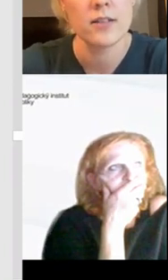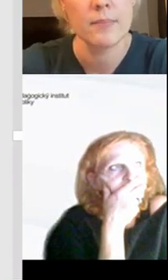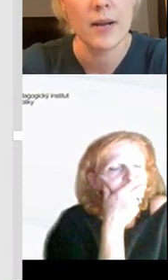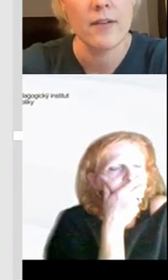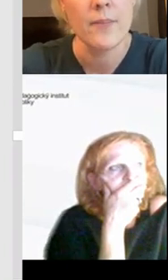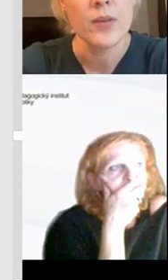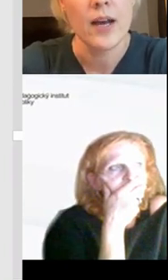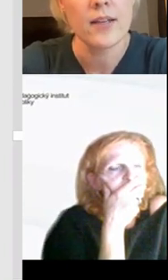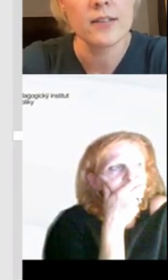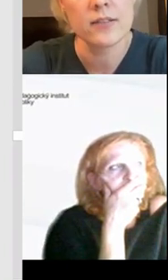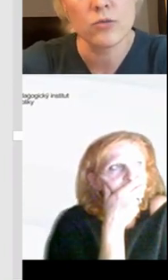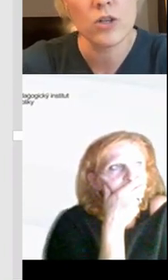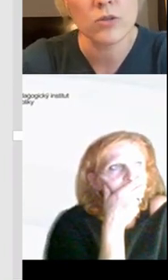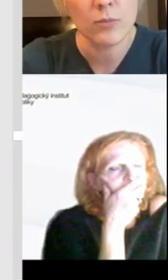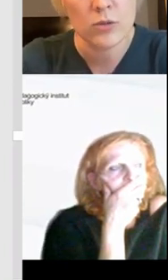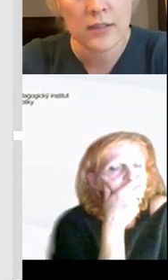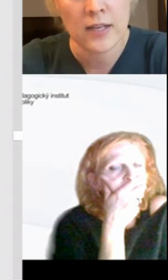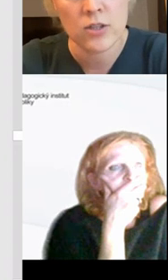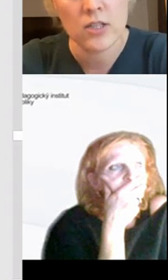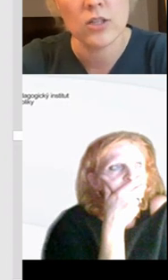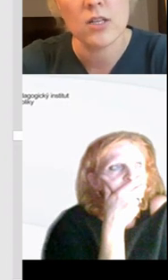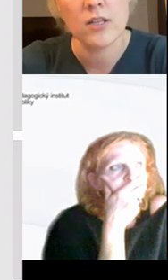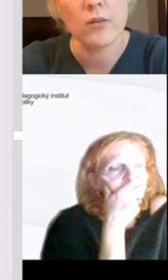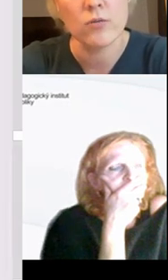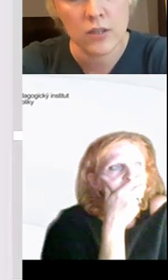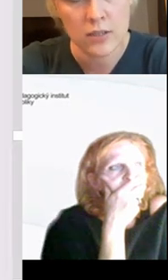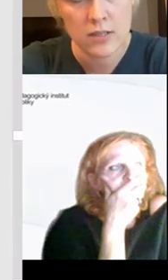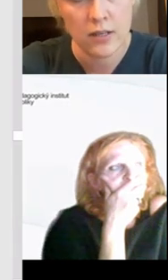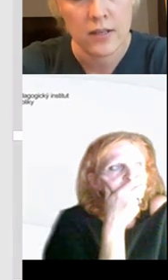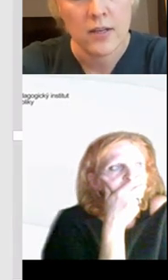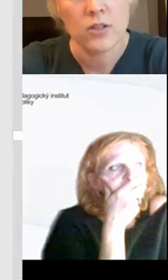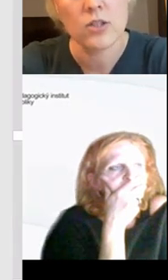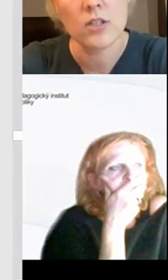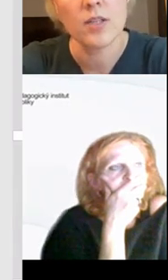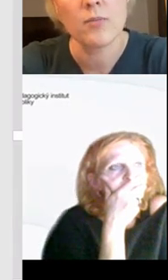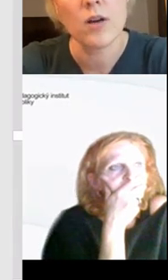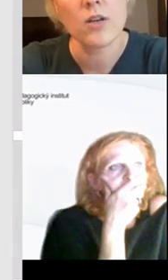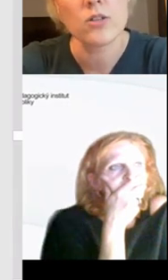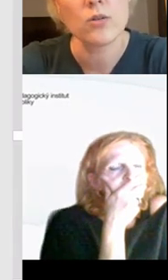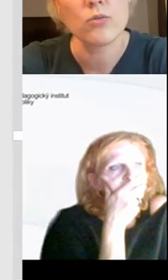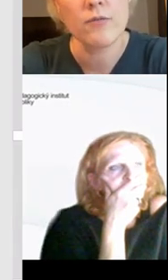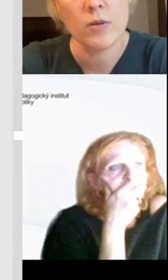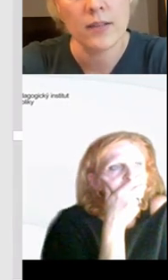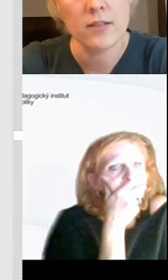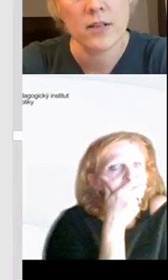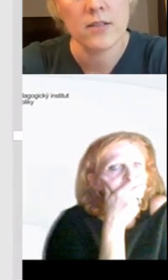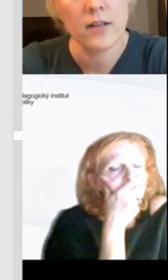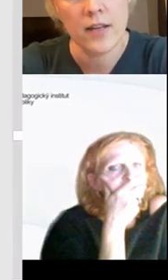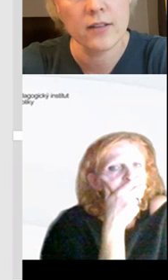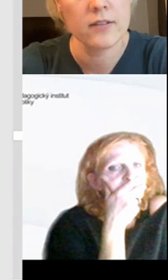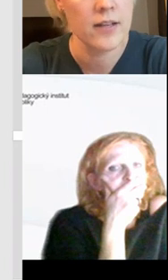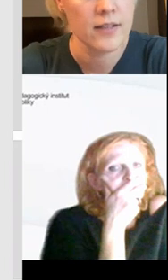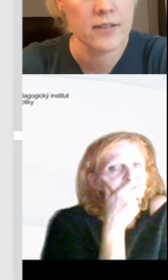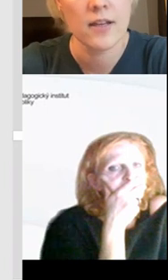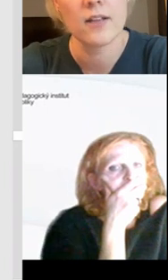komu zakázat ty práva. Ale už jenom to samostatné, že ty děti naučíte sdílet, že těm dětem ukážete, že různé formáty se